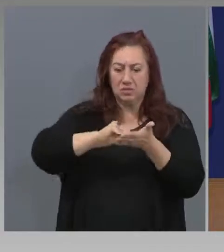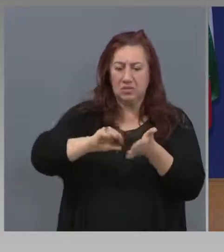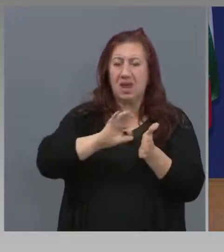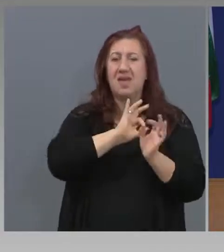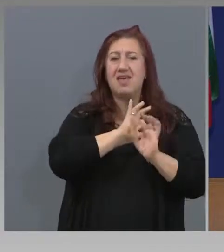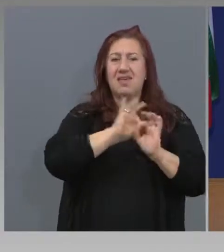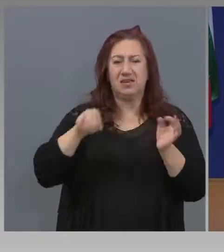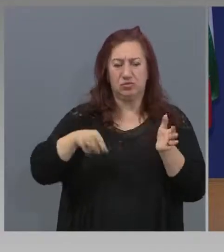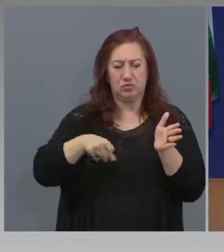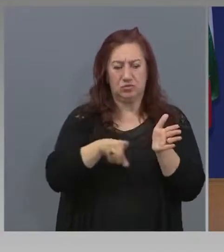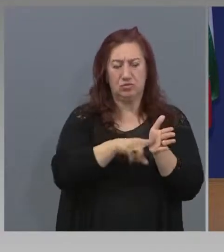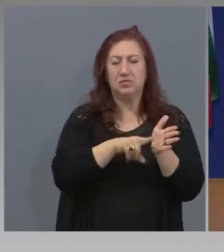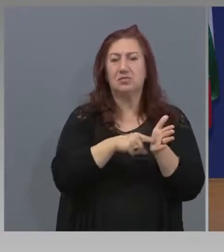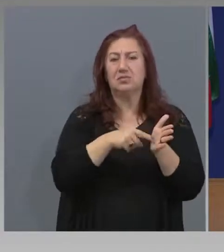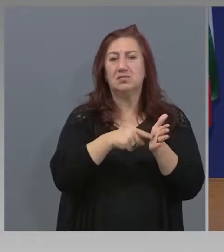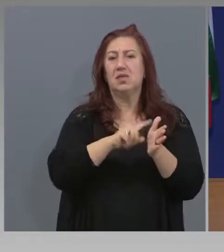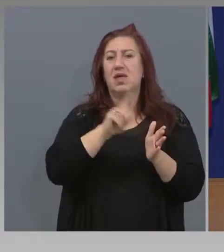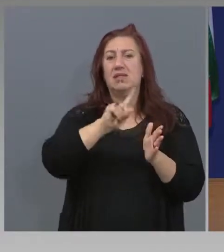нито нагоре.